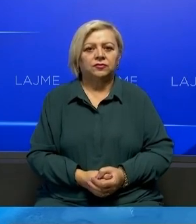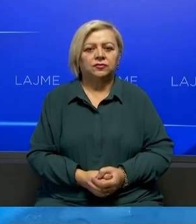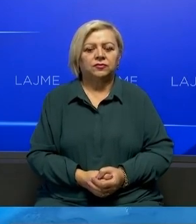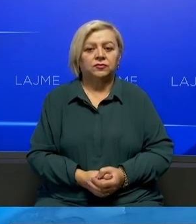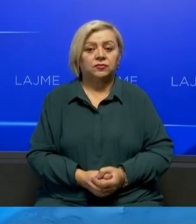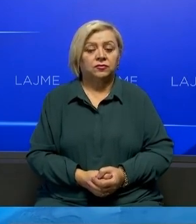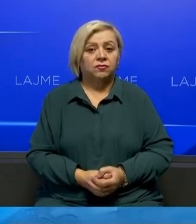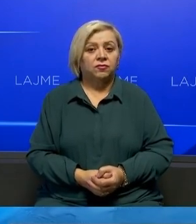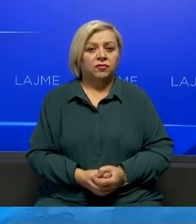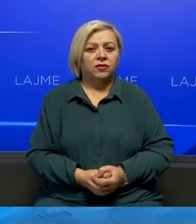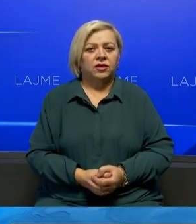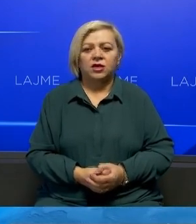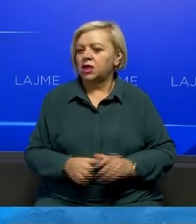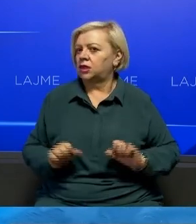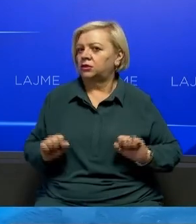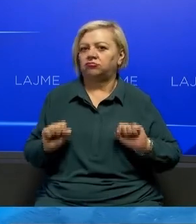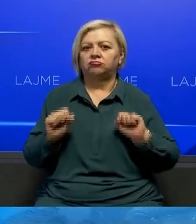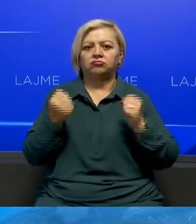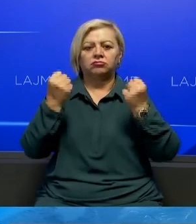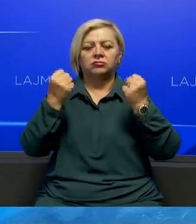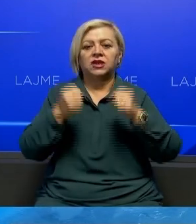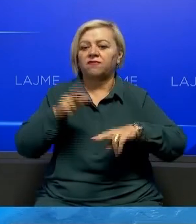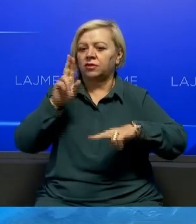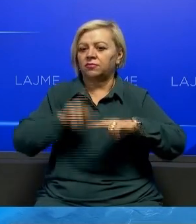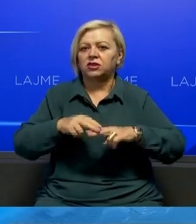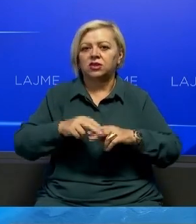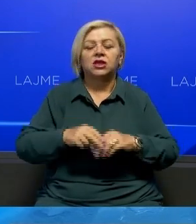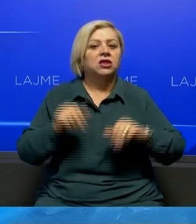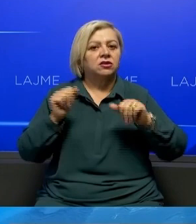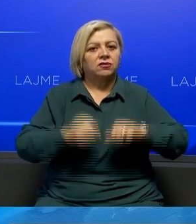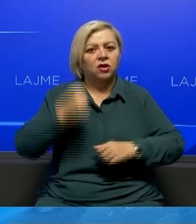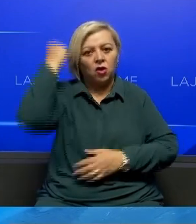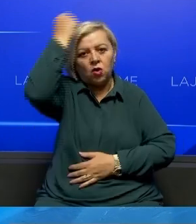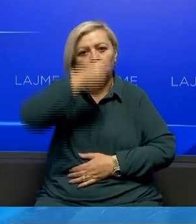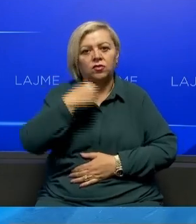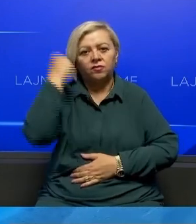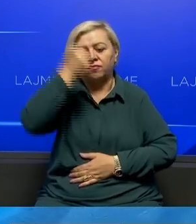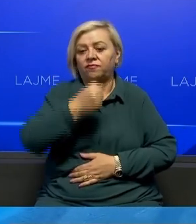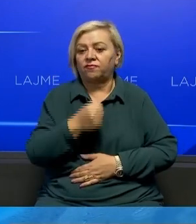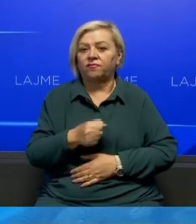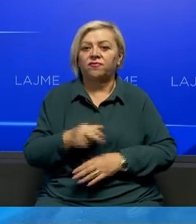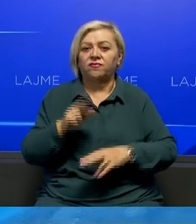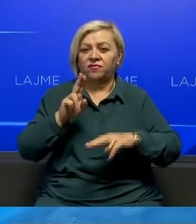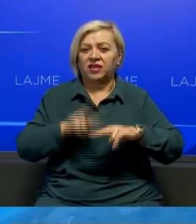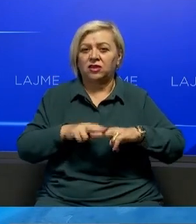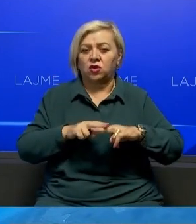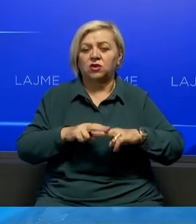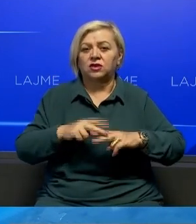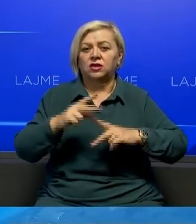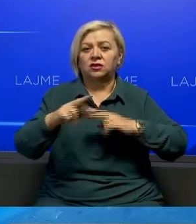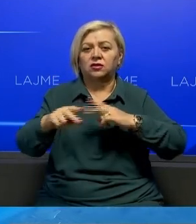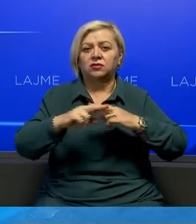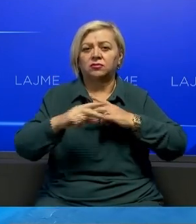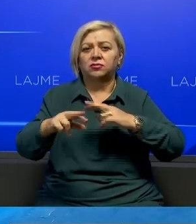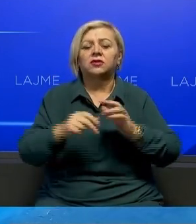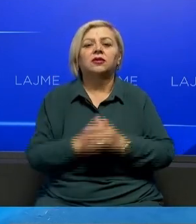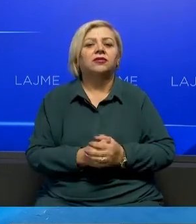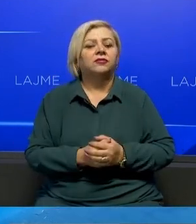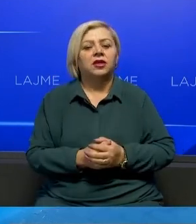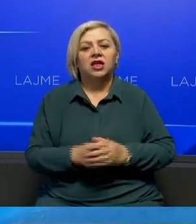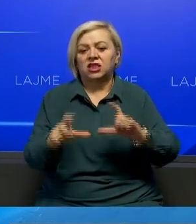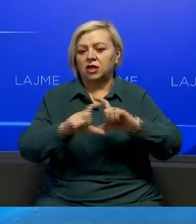E në shenë revolte nda i vendimit e qiverjisë Republikësë Kosovës për të vendosur reciprocitet në targat e automjetave,